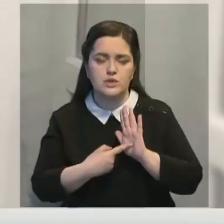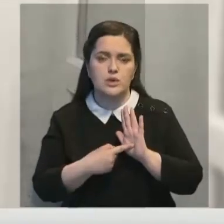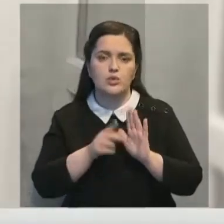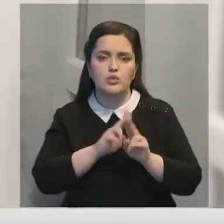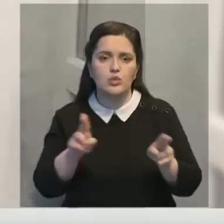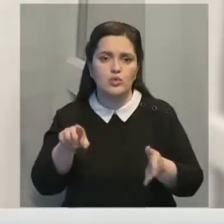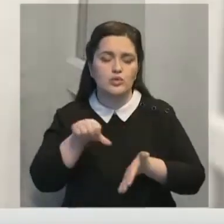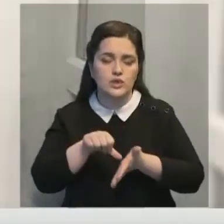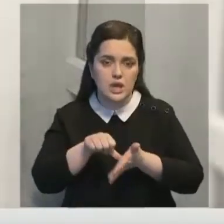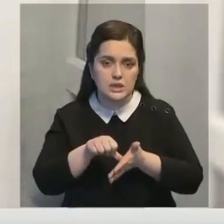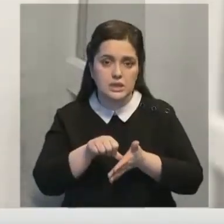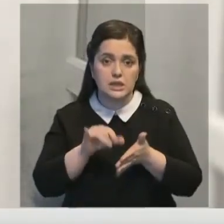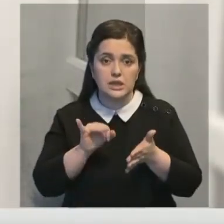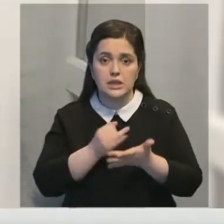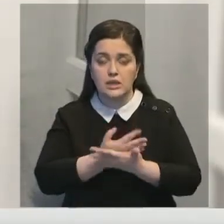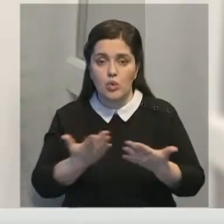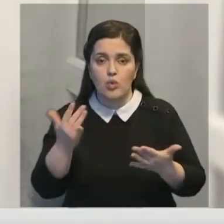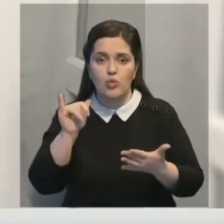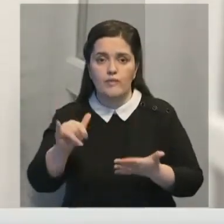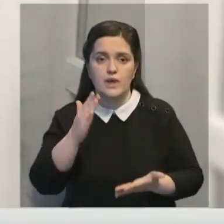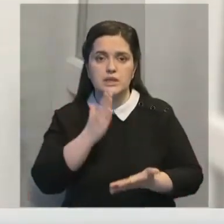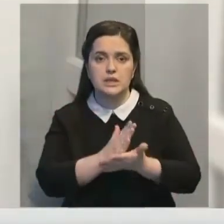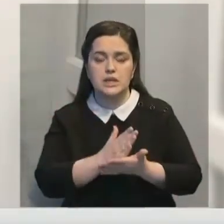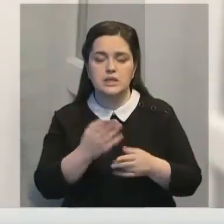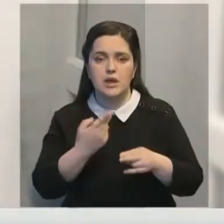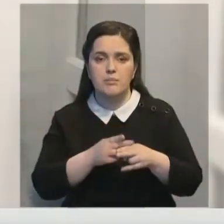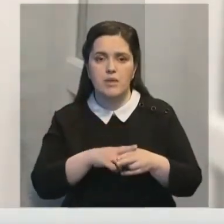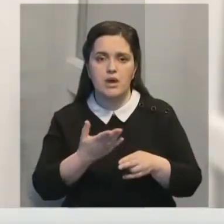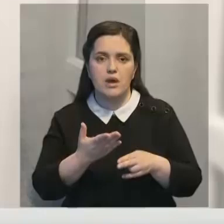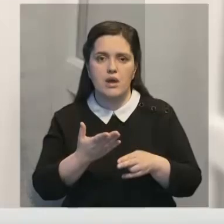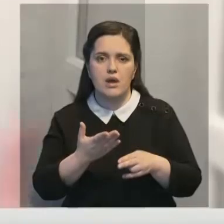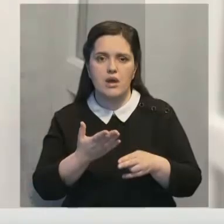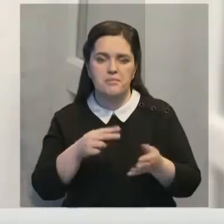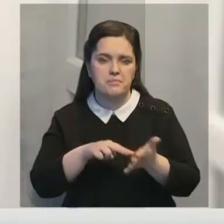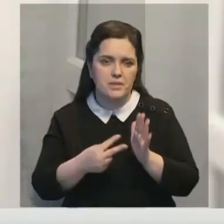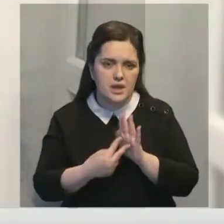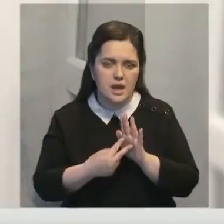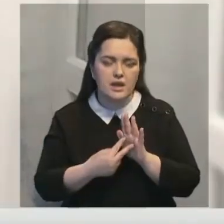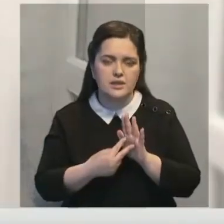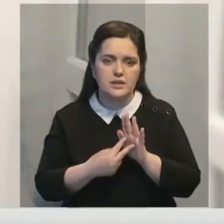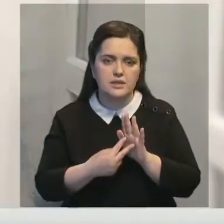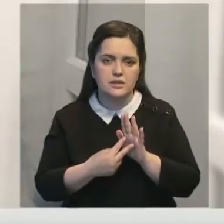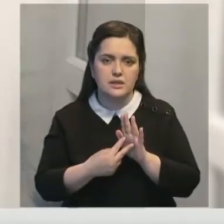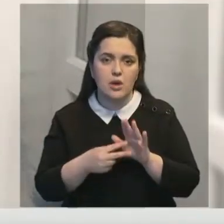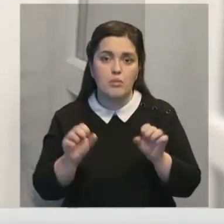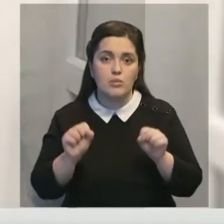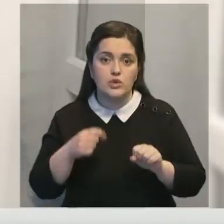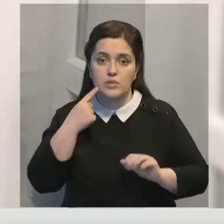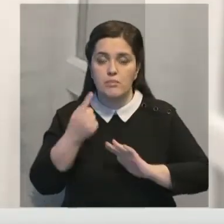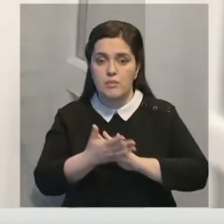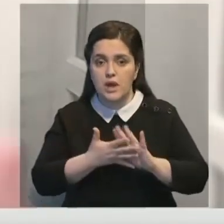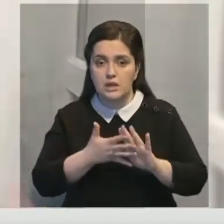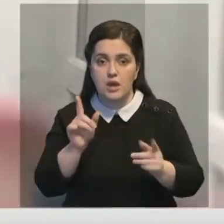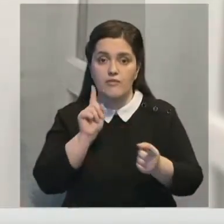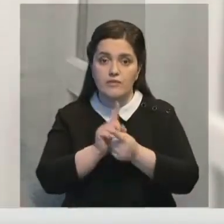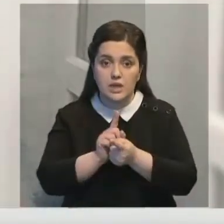кто участник и так далее, то есть у вас уже есть определенная основа, на которой можно понять, эта